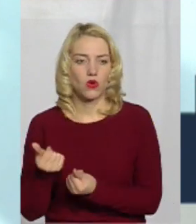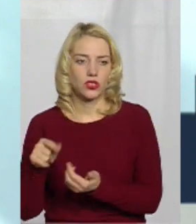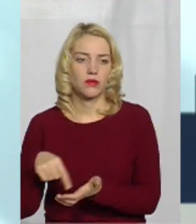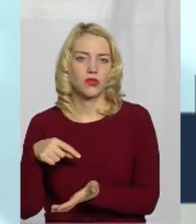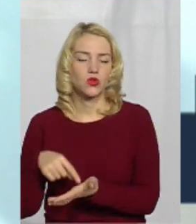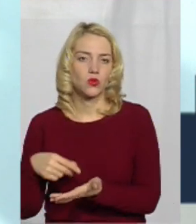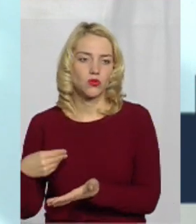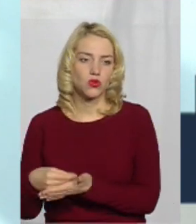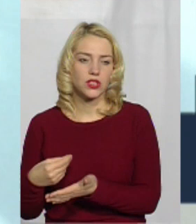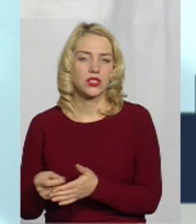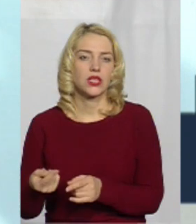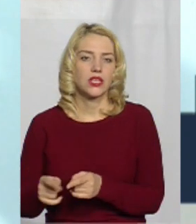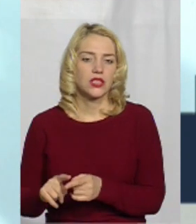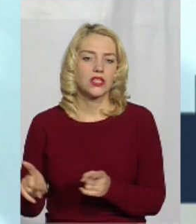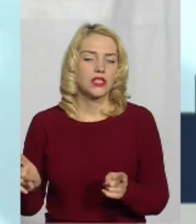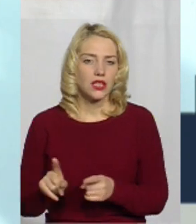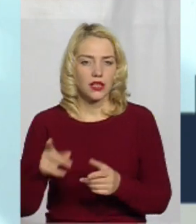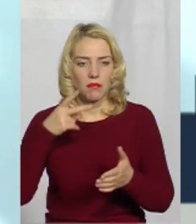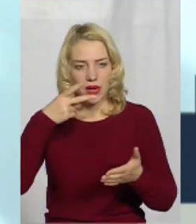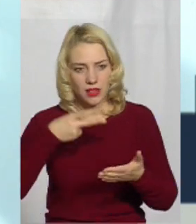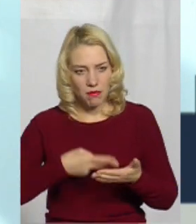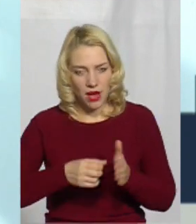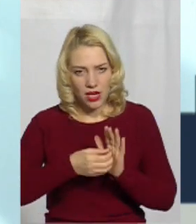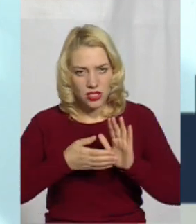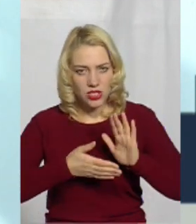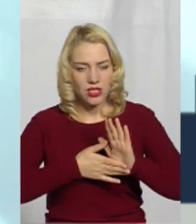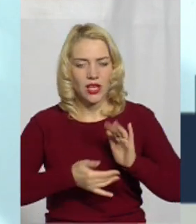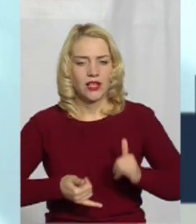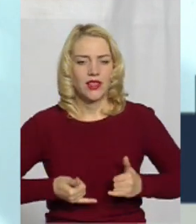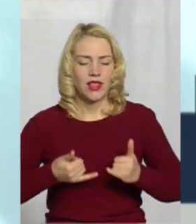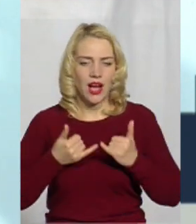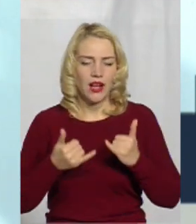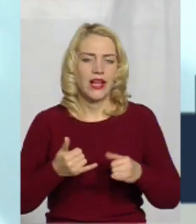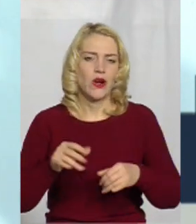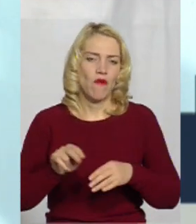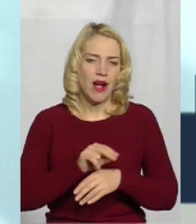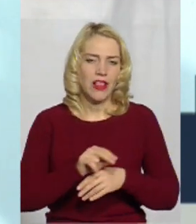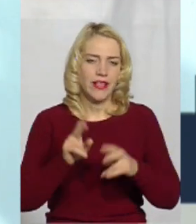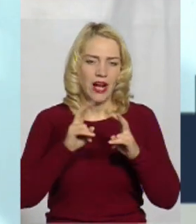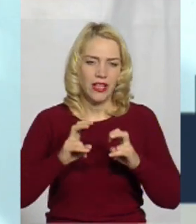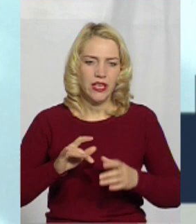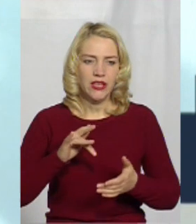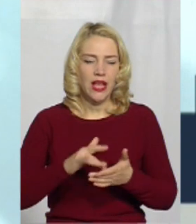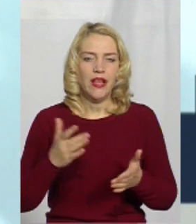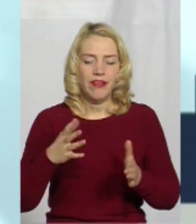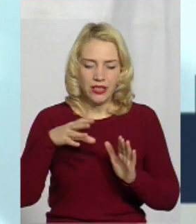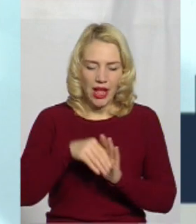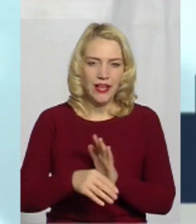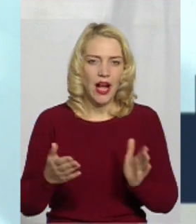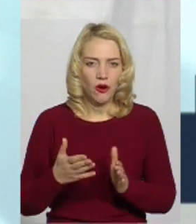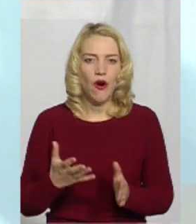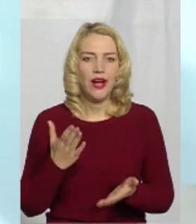міського бюджету, ті, які передбачені на лікувально-діагностичний центр, в складі яких знаходиться ця бригада.